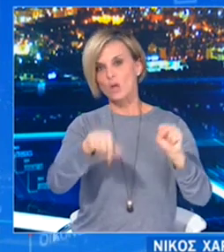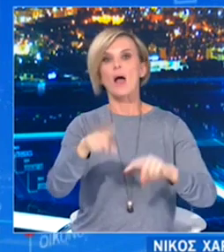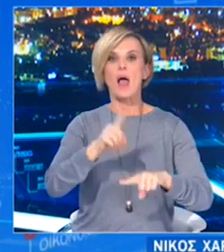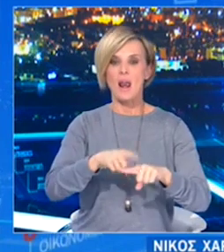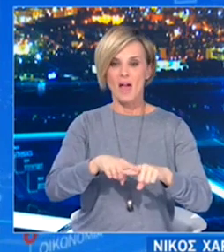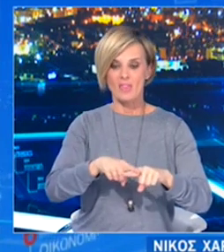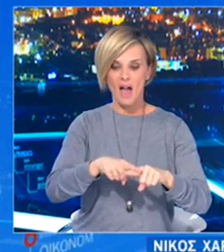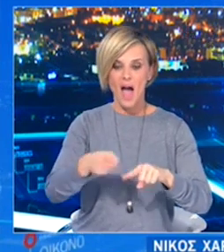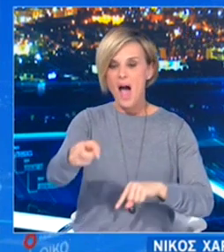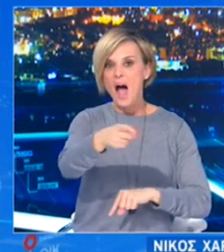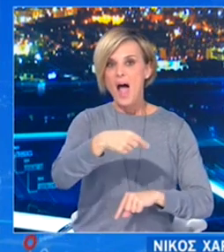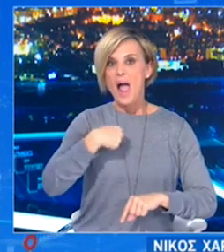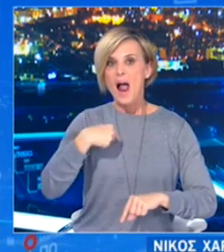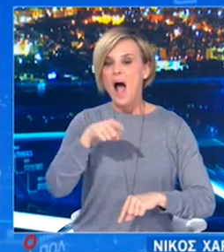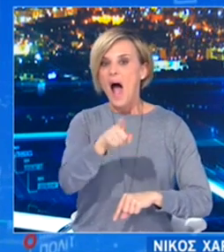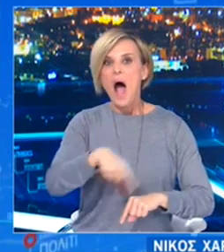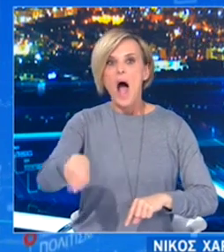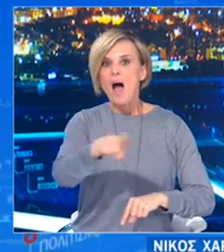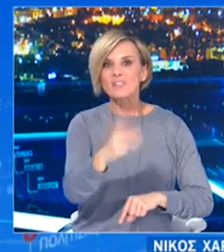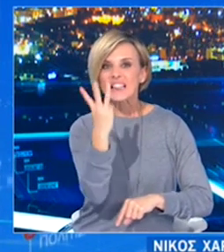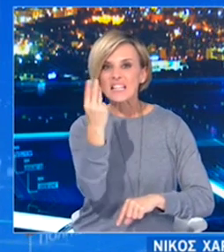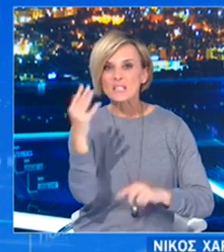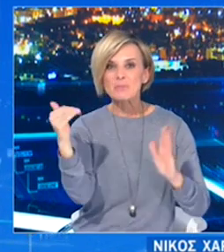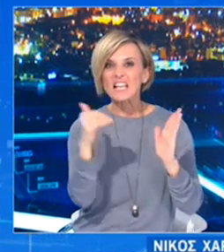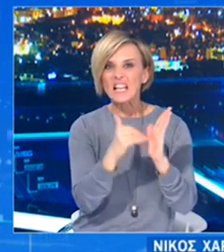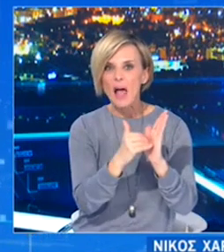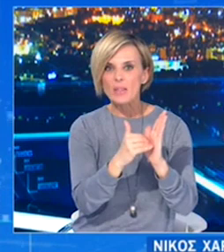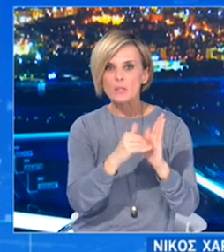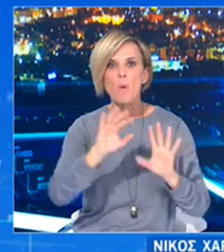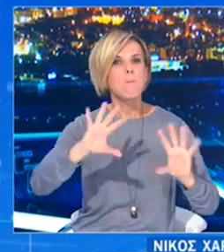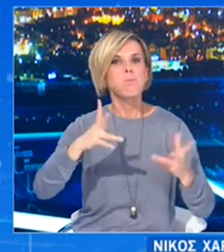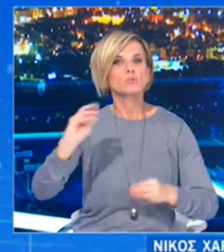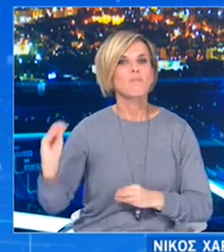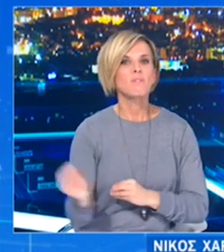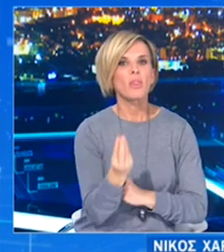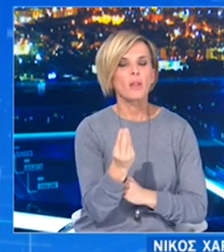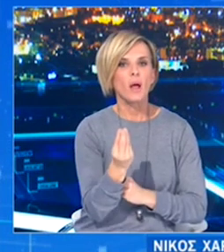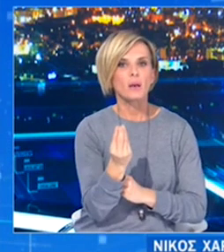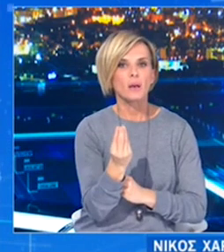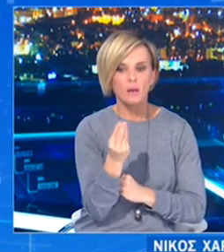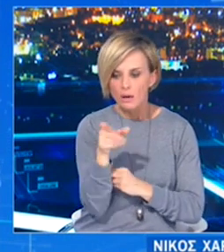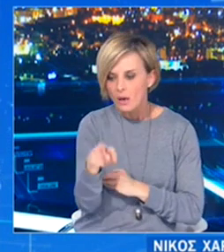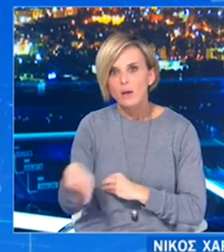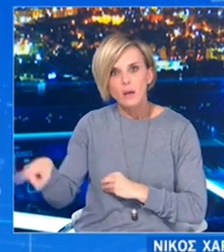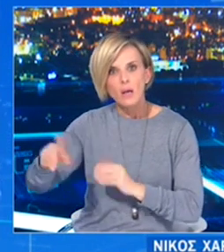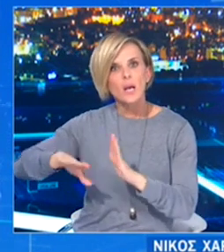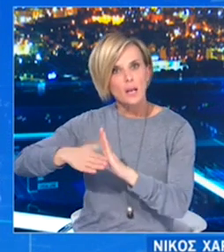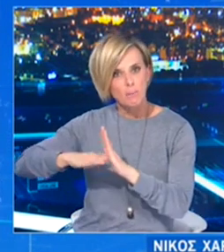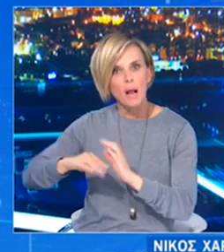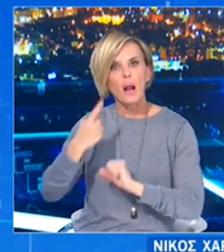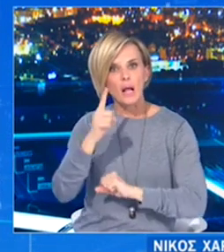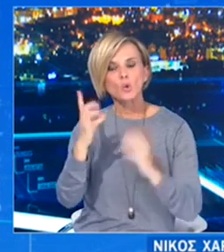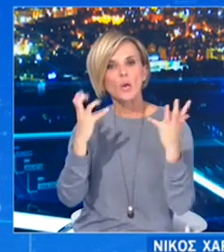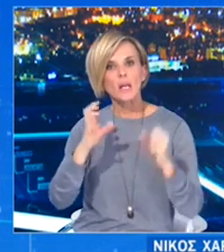190 ειχνηλάτες μας επεκτάθηκε το ωράριο καταρχήν, γιατί αυτό προβλέπει το πρωτόκολλό μας. Έχουμε συγκεκριμένα πρωτόκολλα που λειτουργούμε,